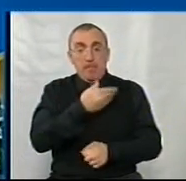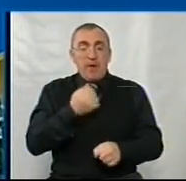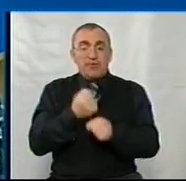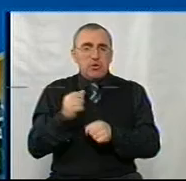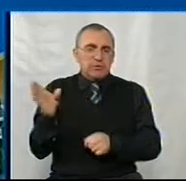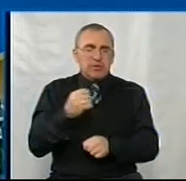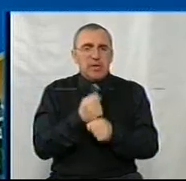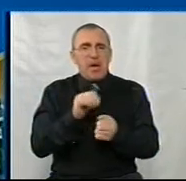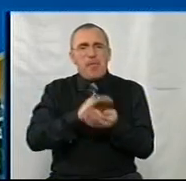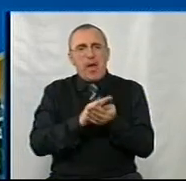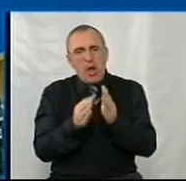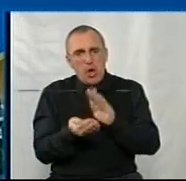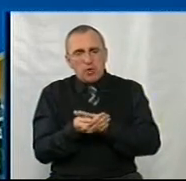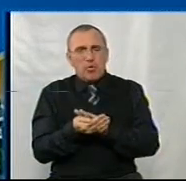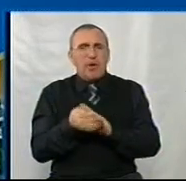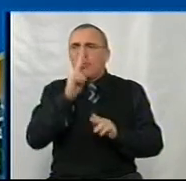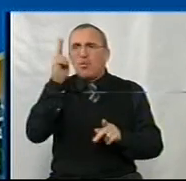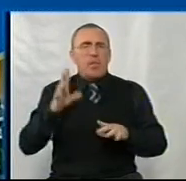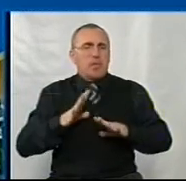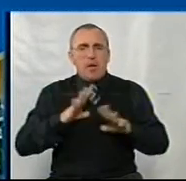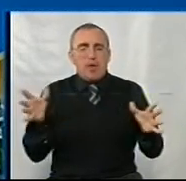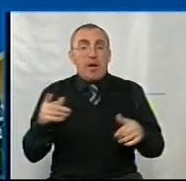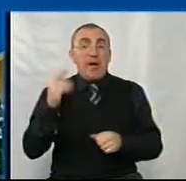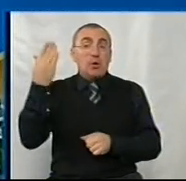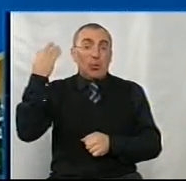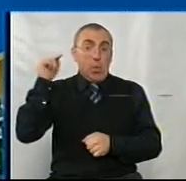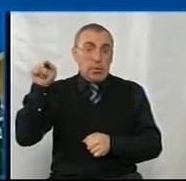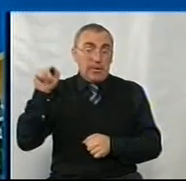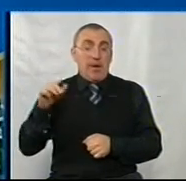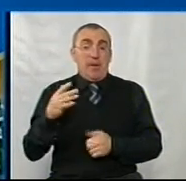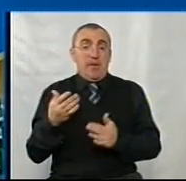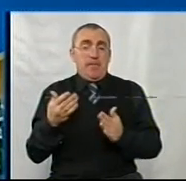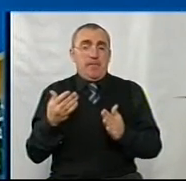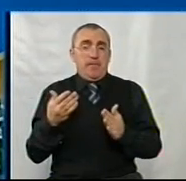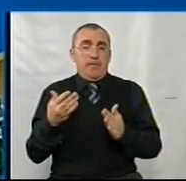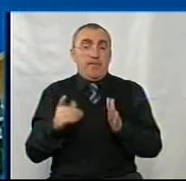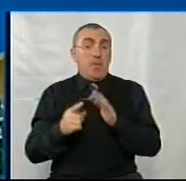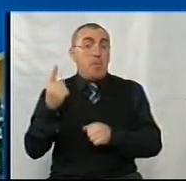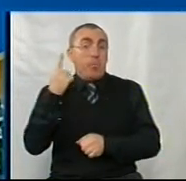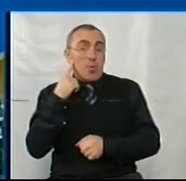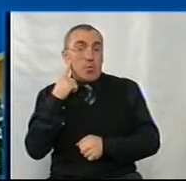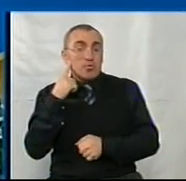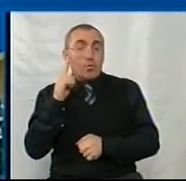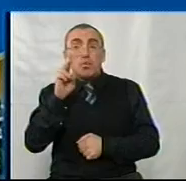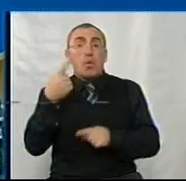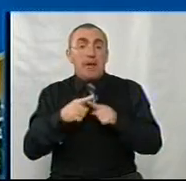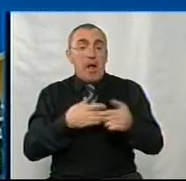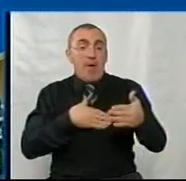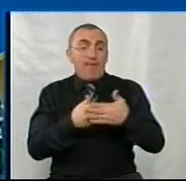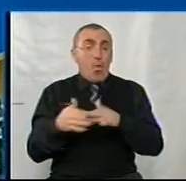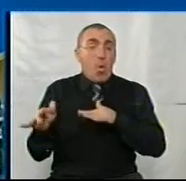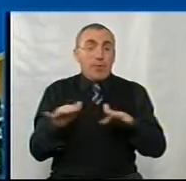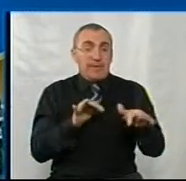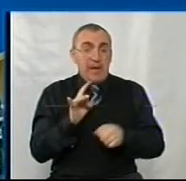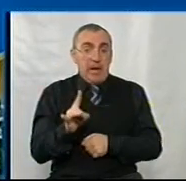все робили пиріжки, ще не було нікого. І тоді ми, коли почули, хто такі волонтери,